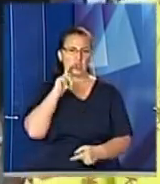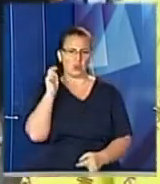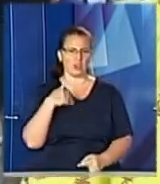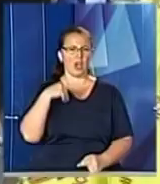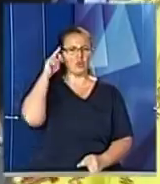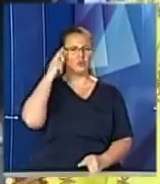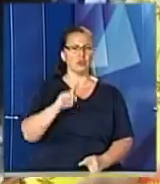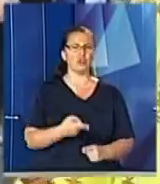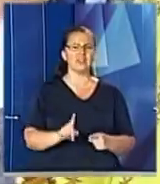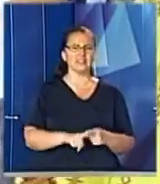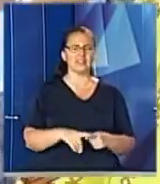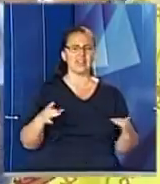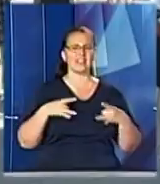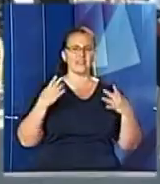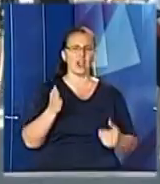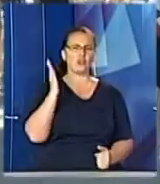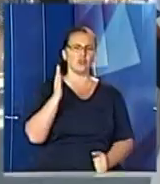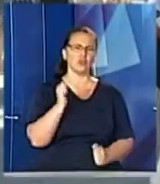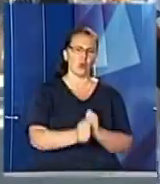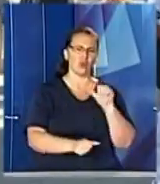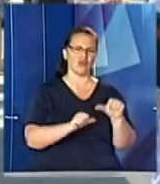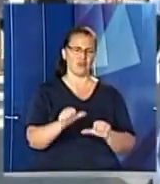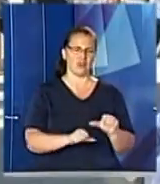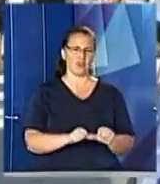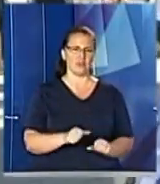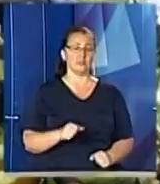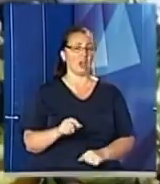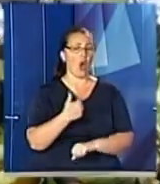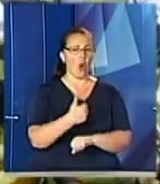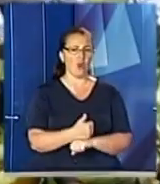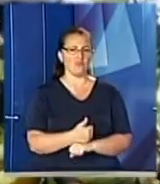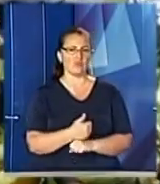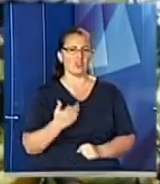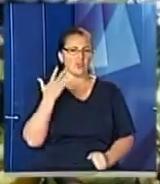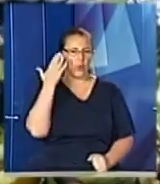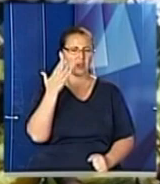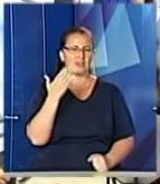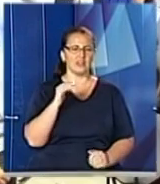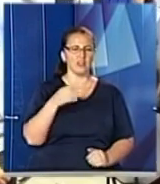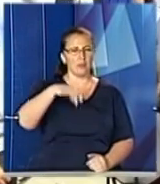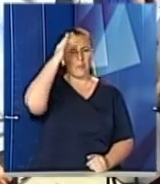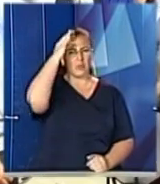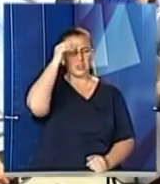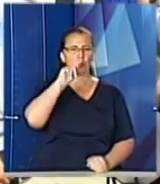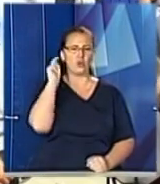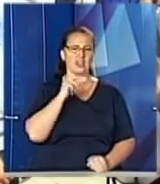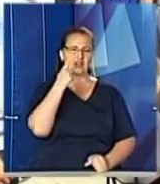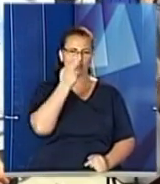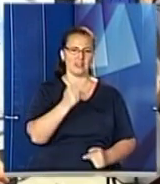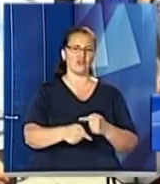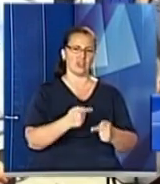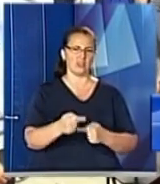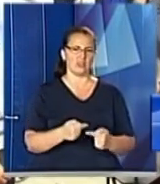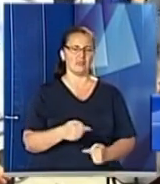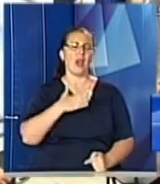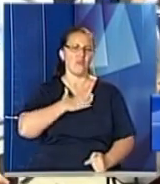це свято буде щорічним». Та найголовніше – плекати та пам'ятати українські традиції. «Відповідно, це дуже приємно, що тут